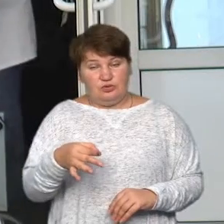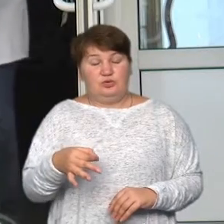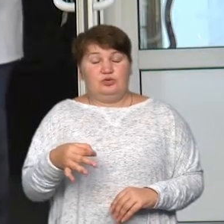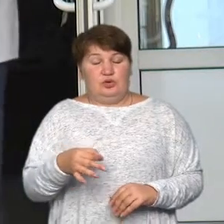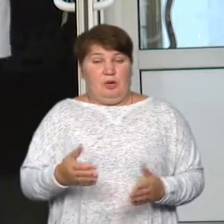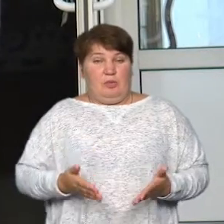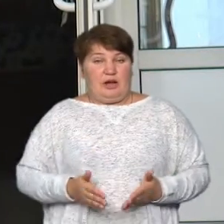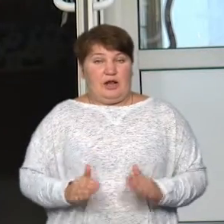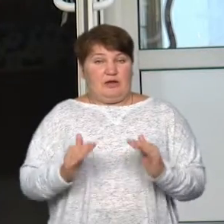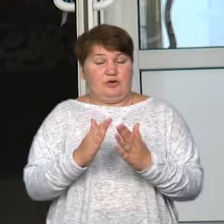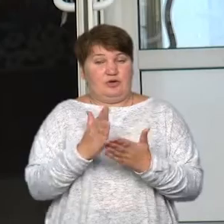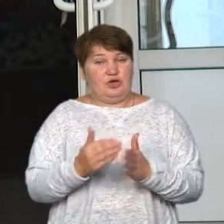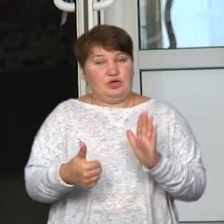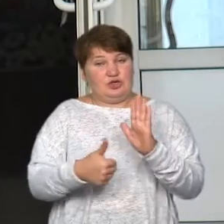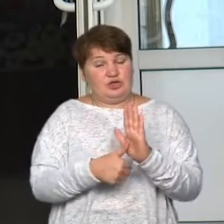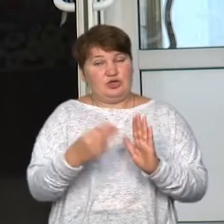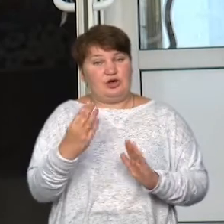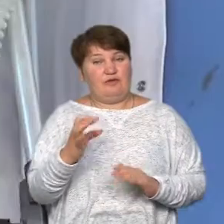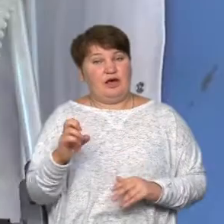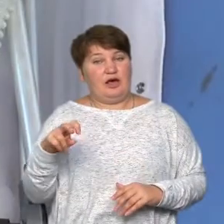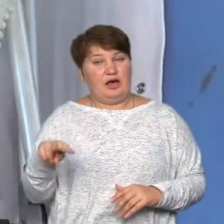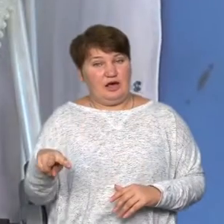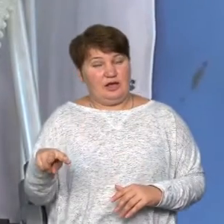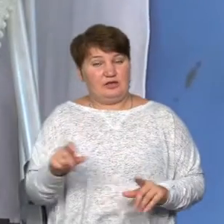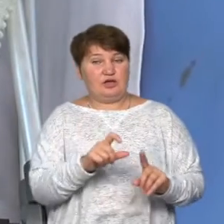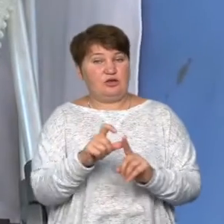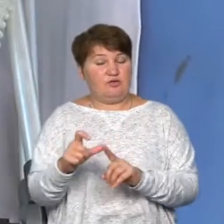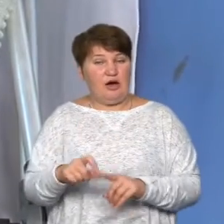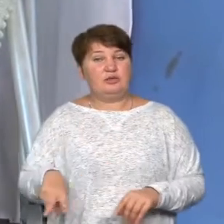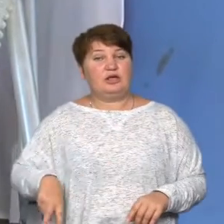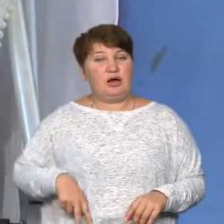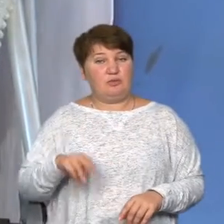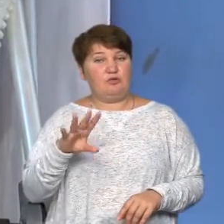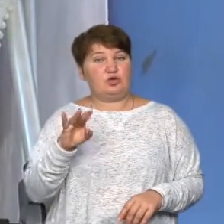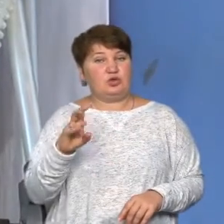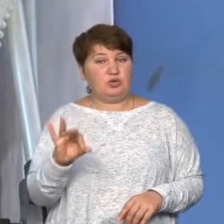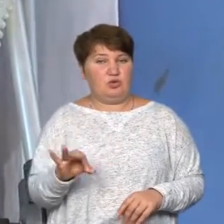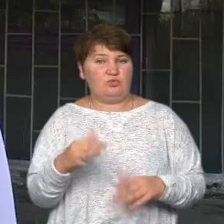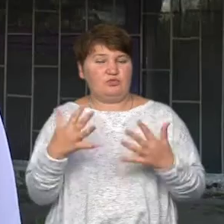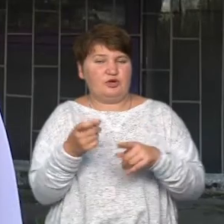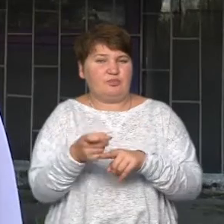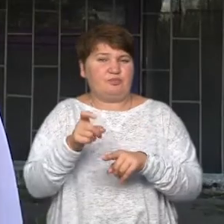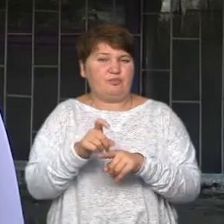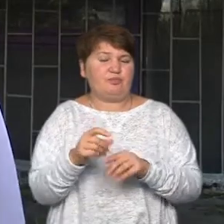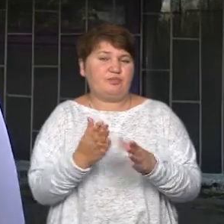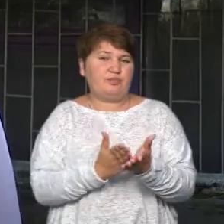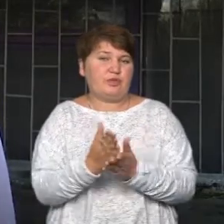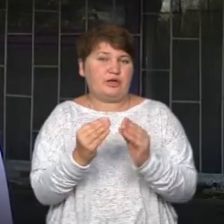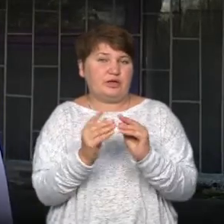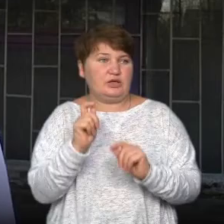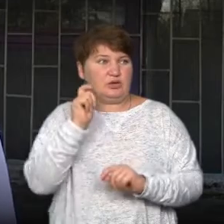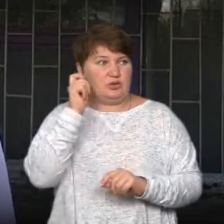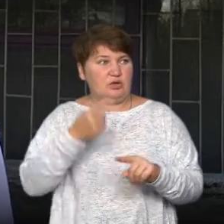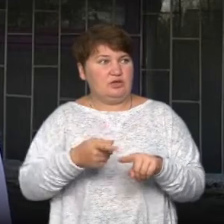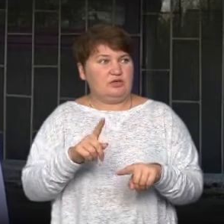ШВЛ-апаратів. Проте, за словами генерального директора закладу Юрія Павлушинського, їхній вік перевищує 10 років. Це апарат експерт-класу,